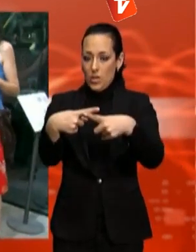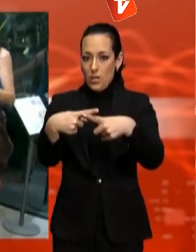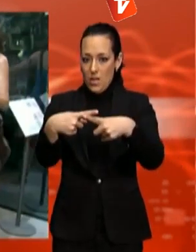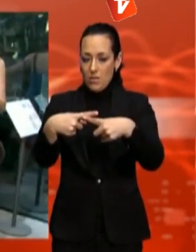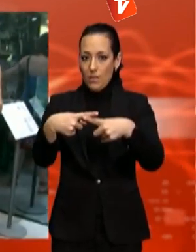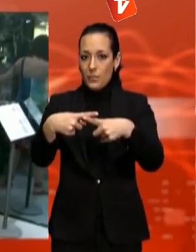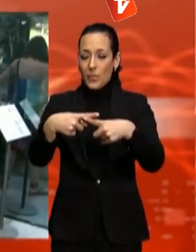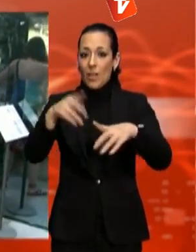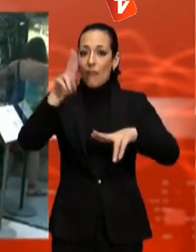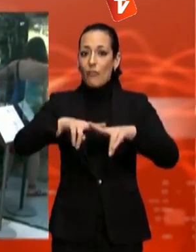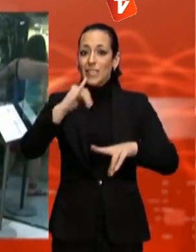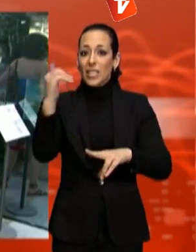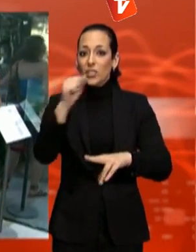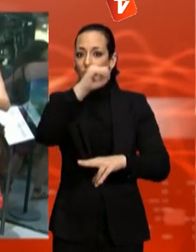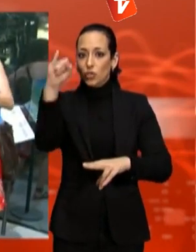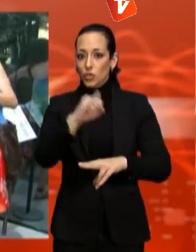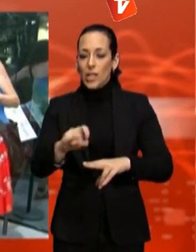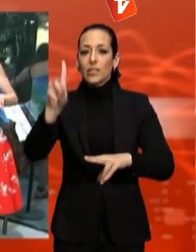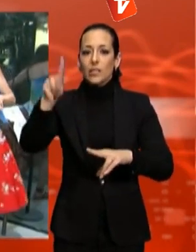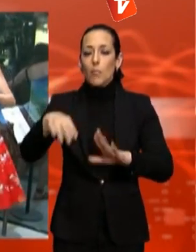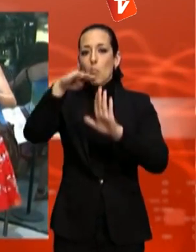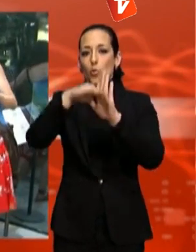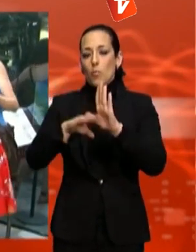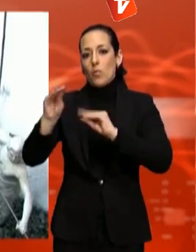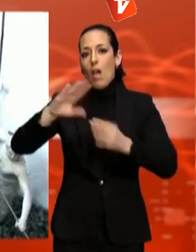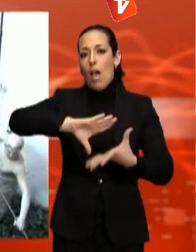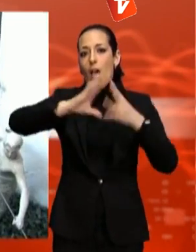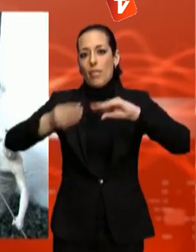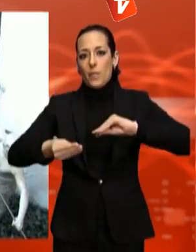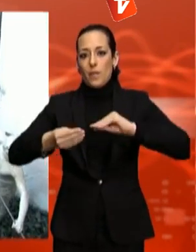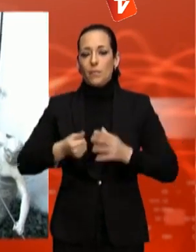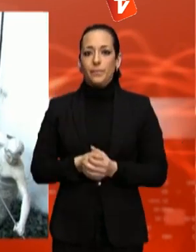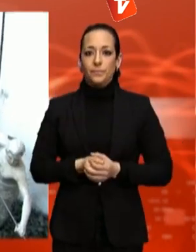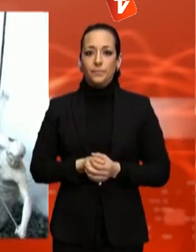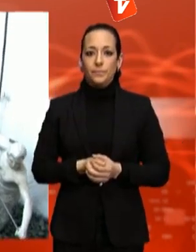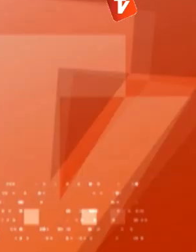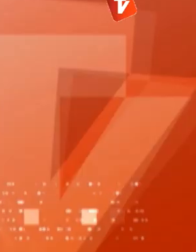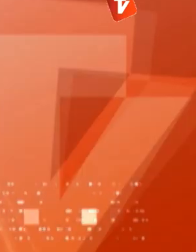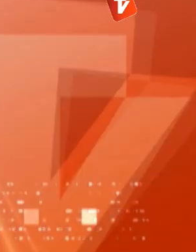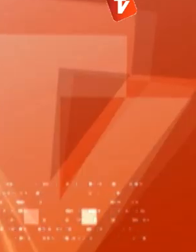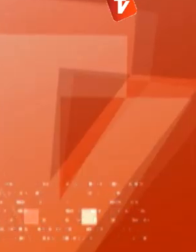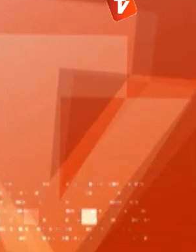el garrot. Aquest és el garrot que pica els homes.